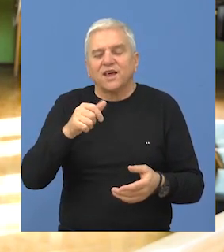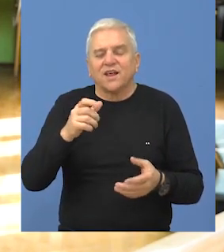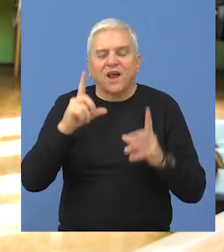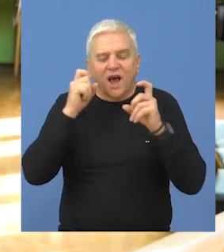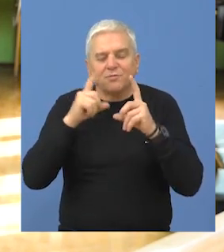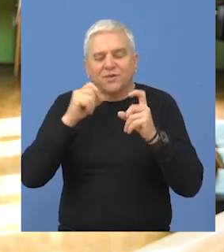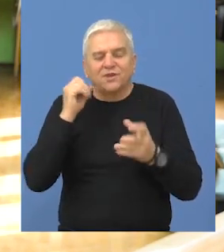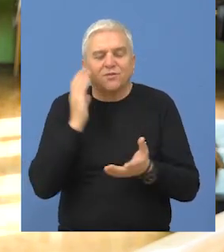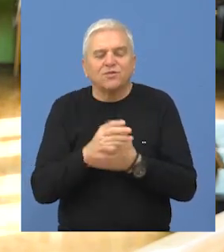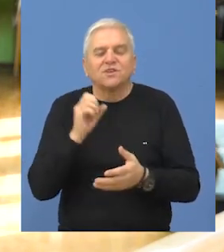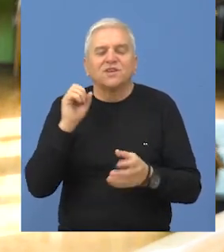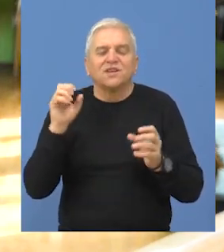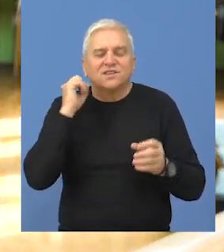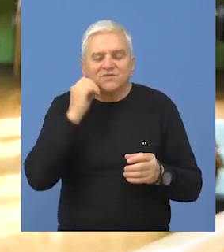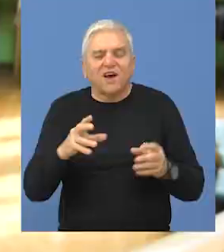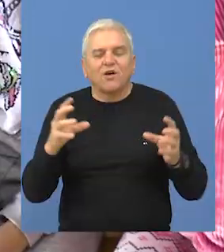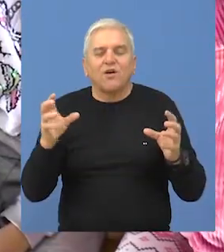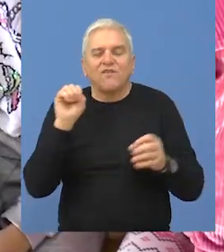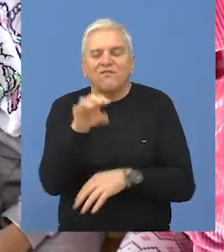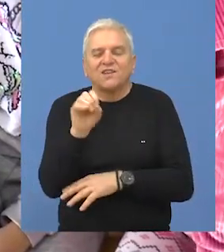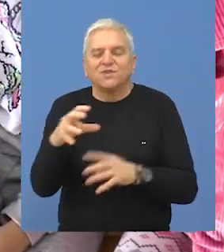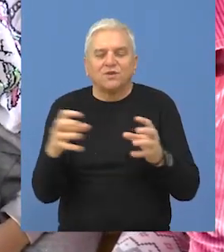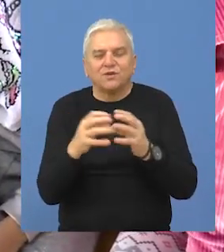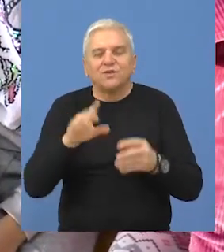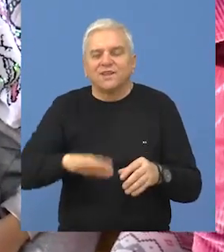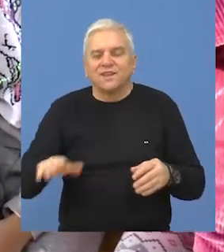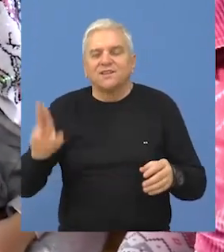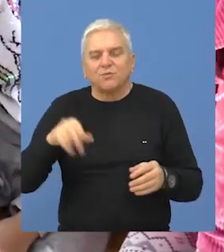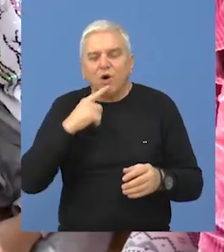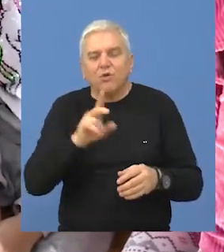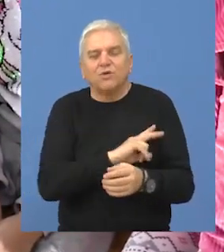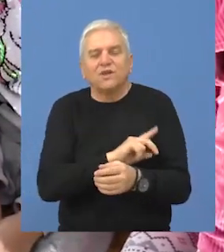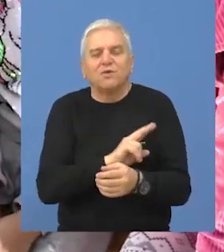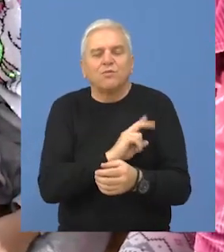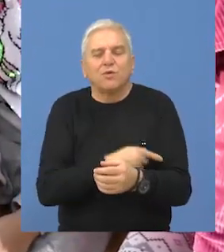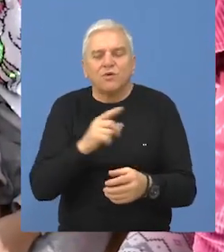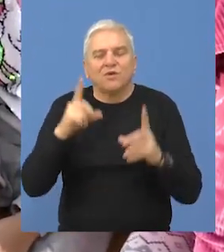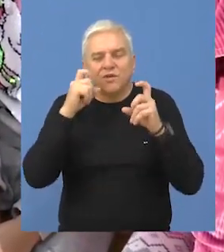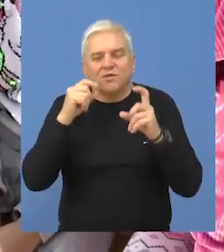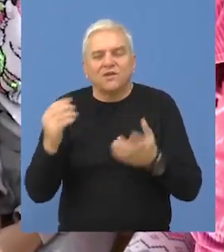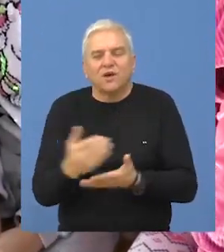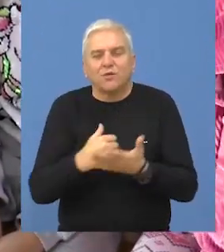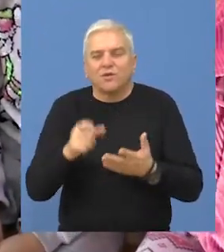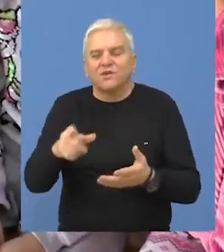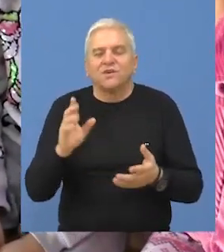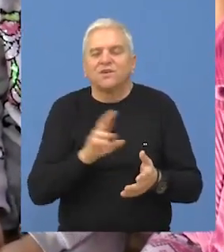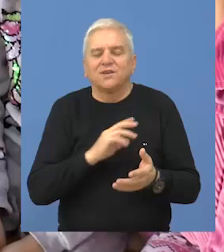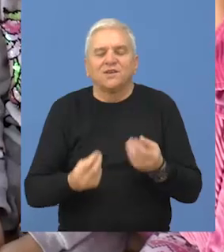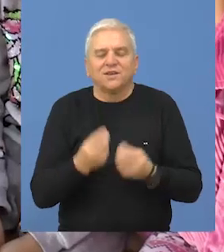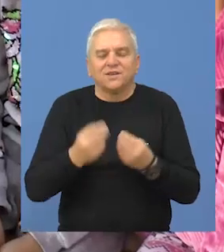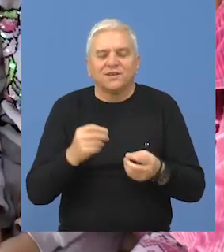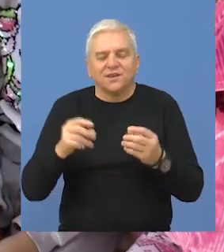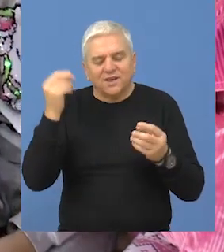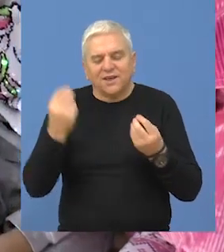po jedan fotoaparat bude u svakoj vaspitnoj grupi. Ujedno deca će na ovaj način imati mogućnost da fotoaparate koriste kao